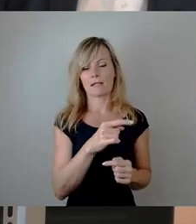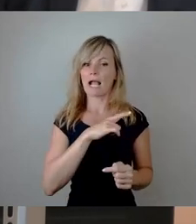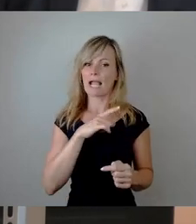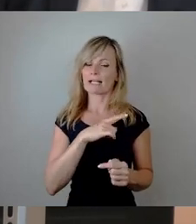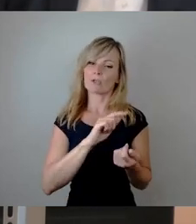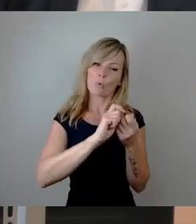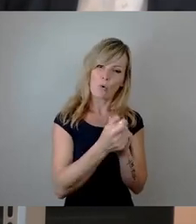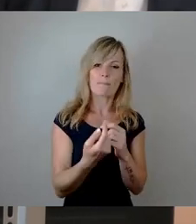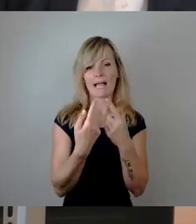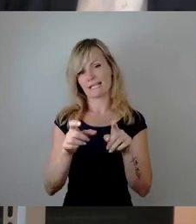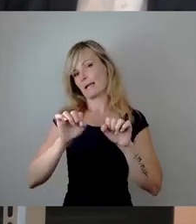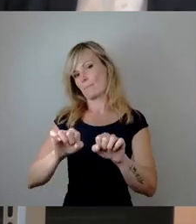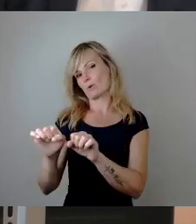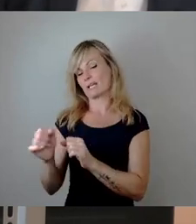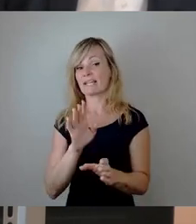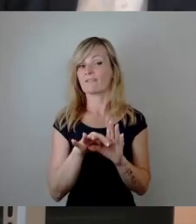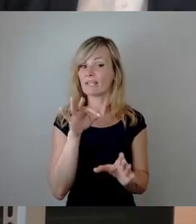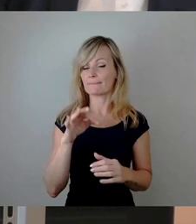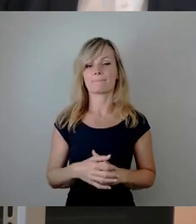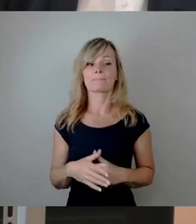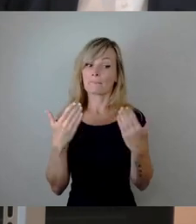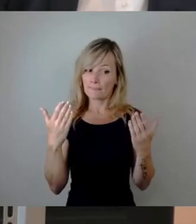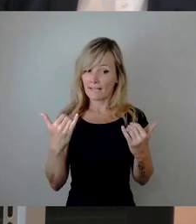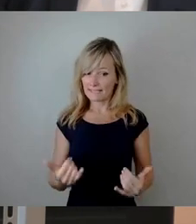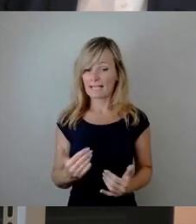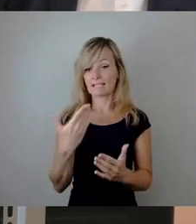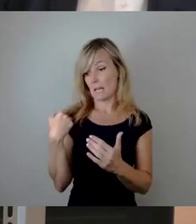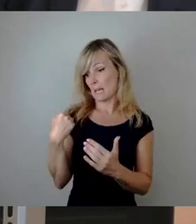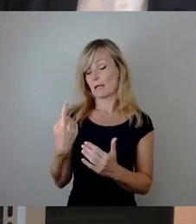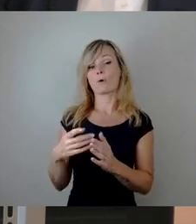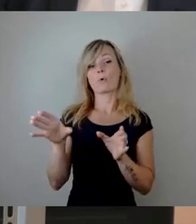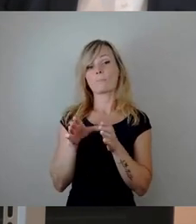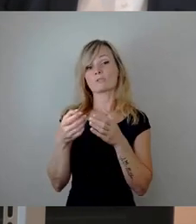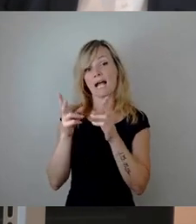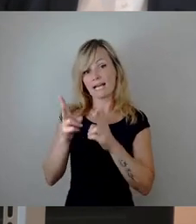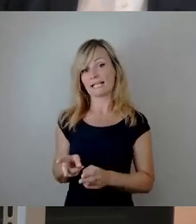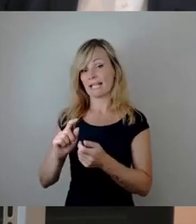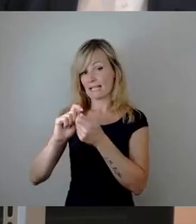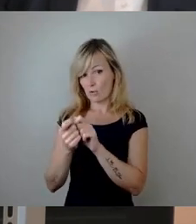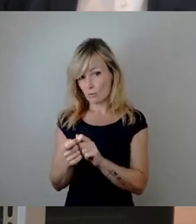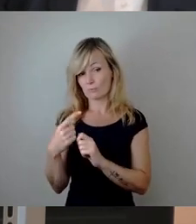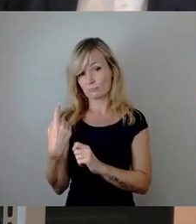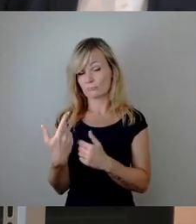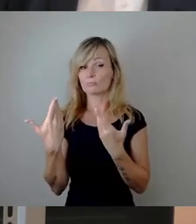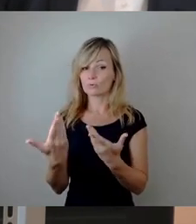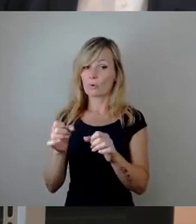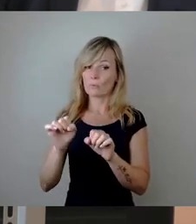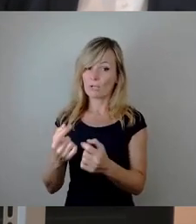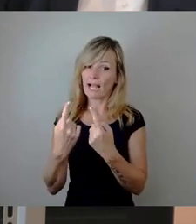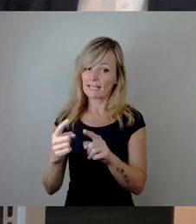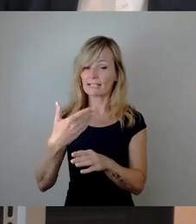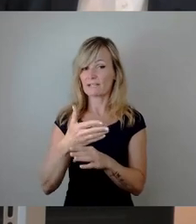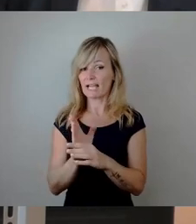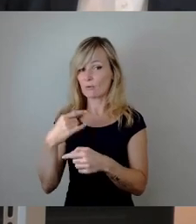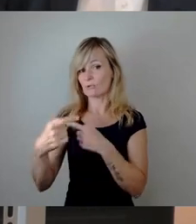Variante kommen. Die Möglichkeit gibt es jetzt seit der Änderung des Kommunalrechts auf Landesebene, wo eben ein anderes Sitzverteilungsverfahren auch im